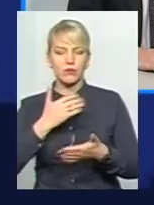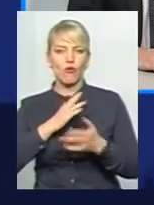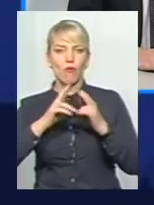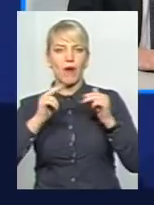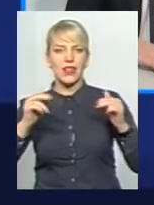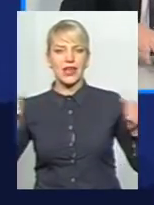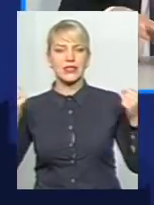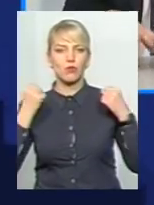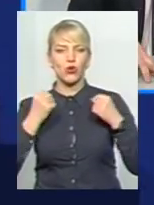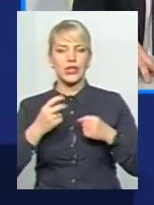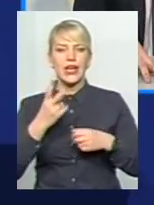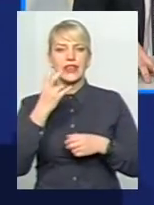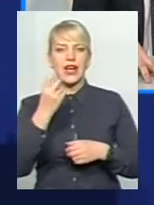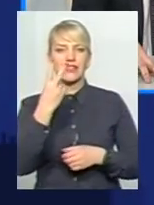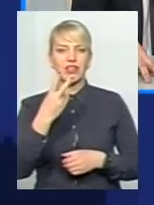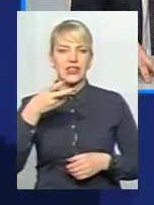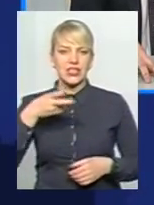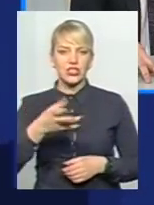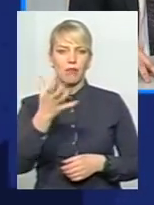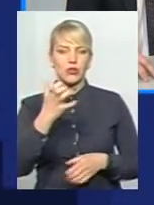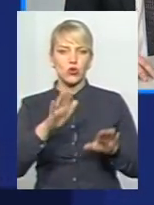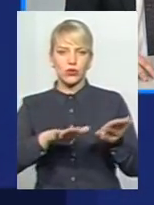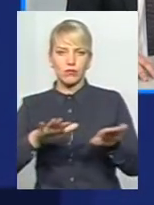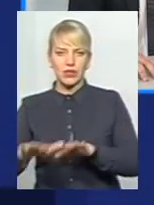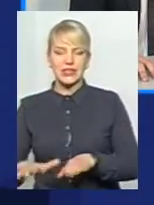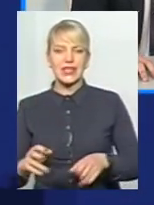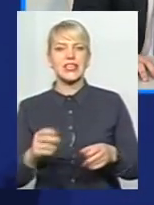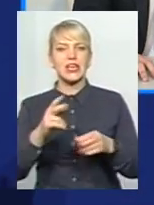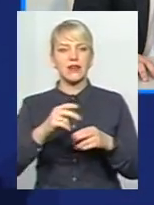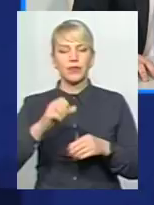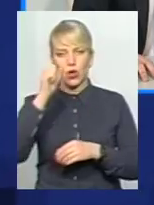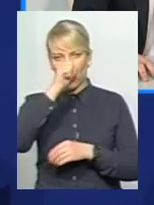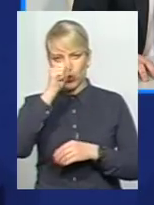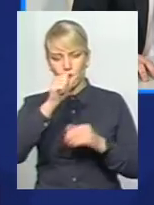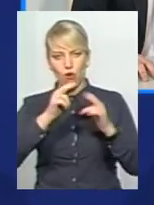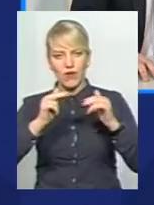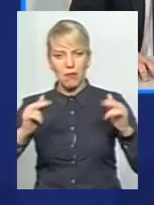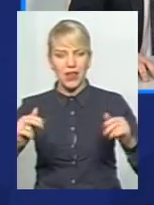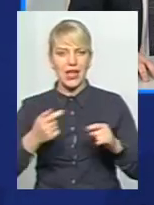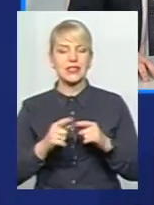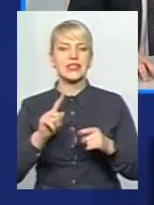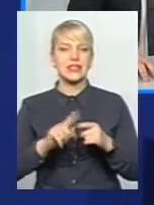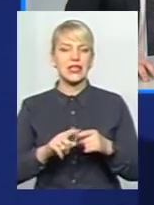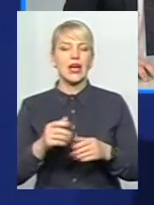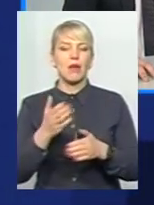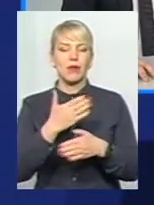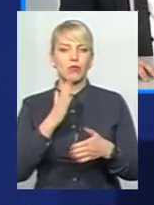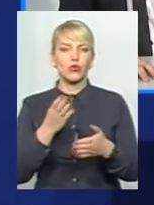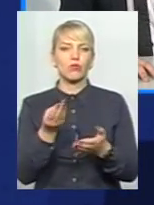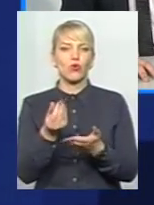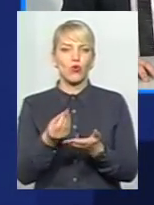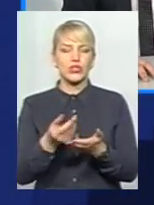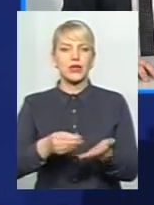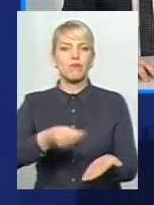,5 тисячі посадочних місць і льодовий палац хороший, сучасний. Ми це плануємо робити за рахунок міських коштів бюджетних і